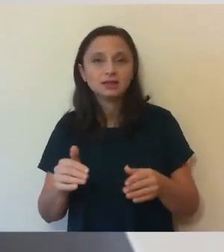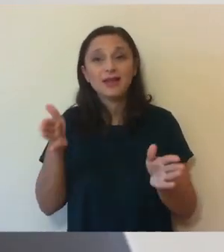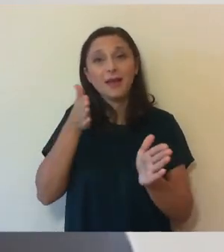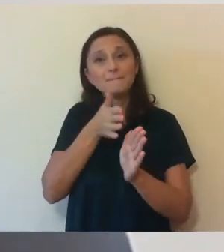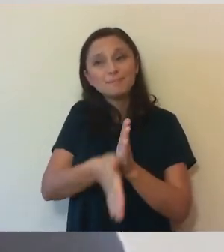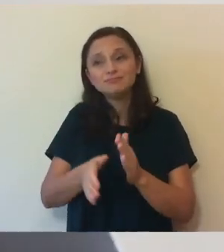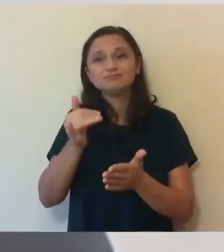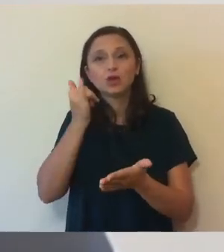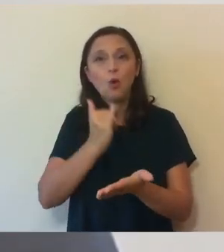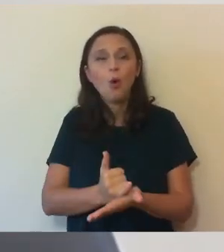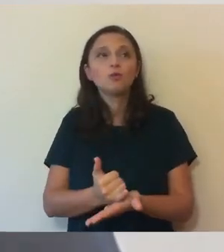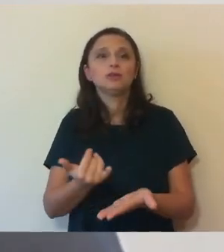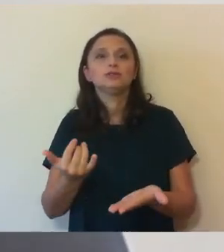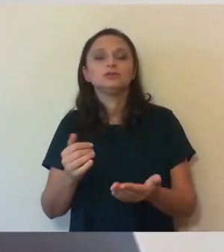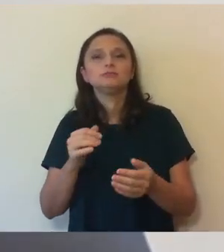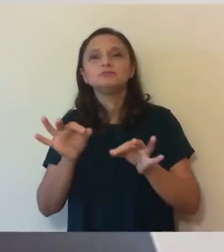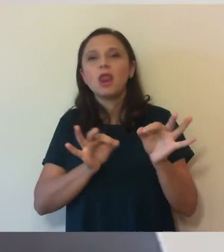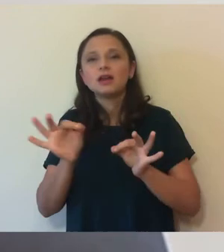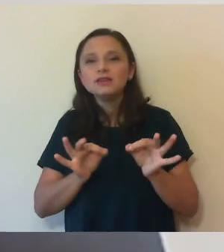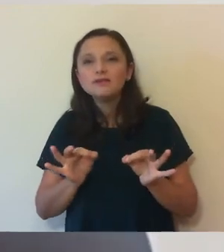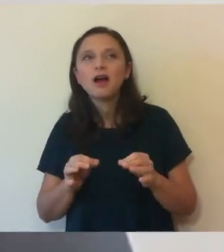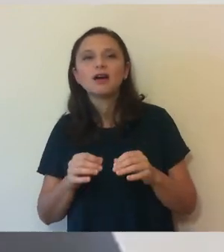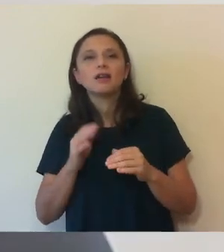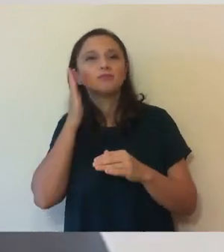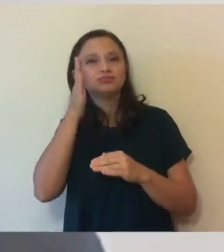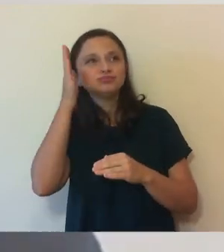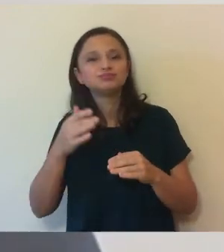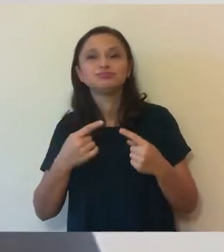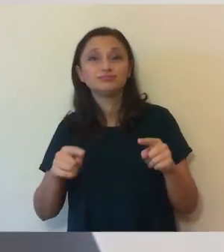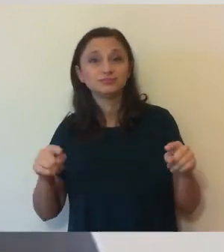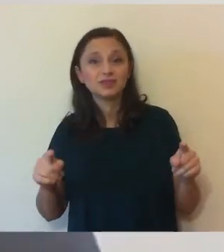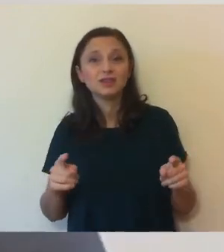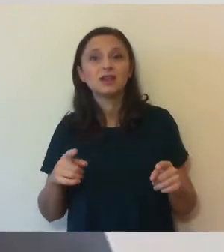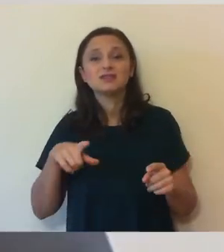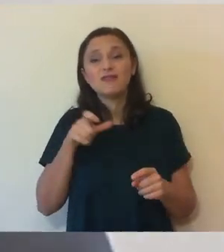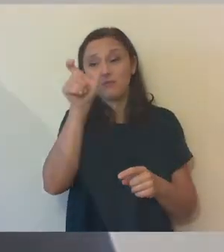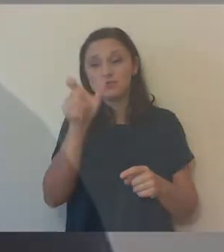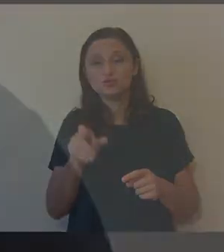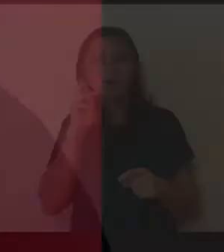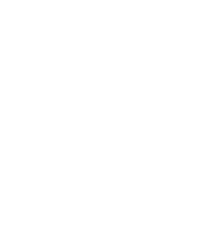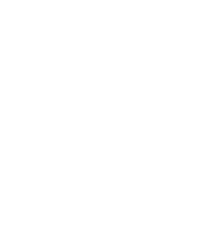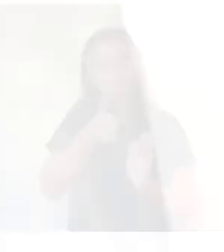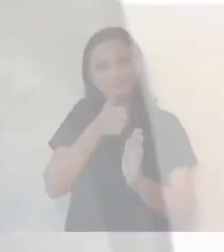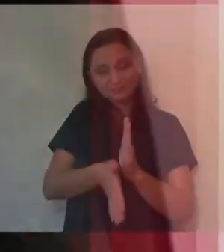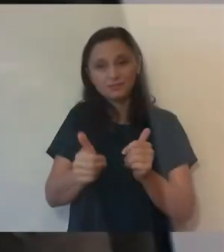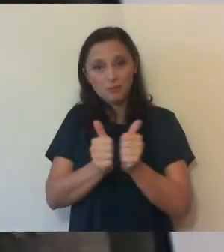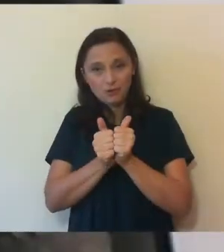în luarea de decizii, în planificarea de strategii, să fie acolo cu voi.